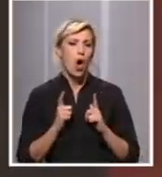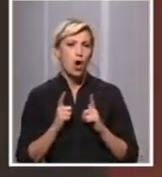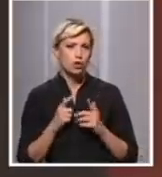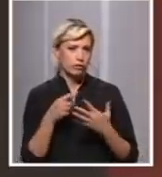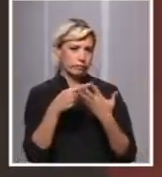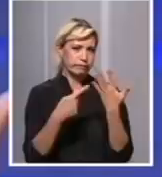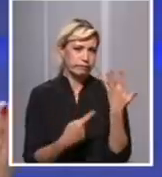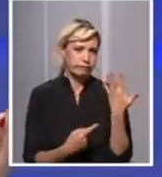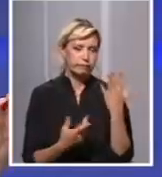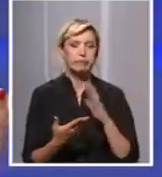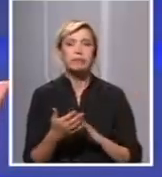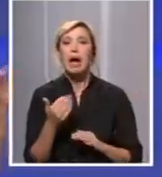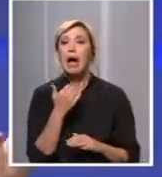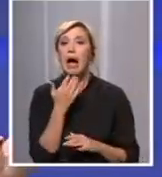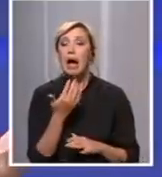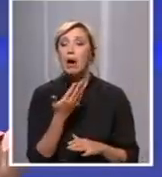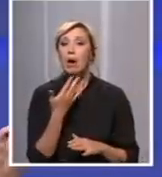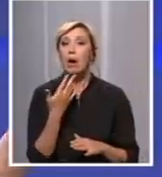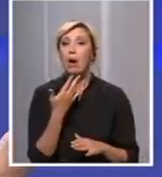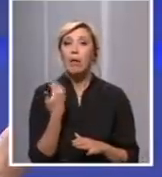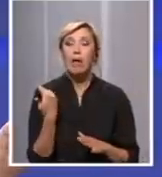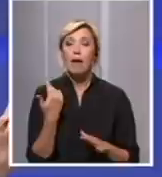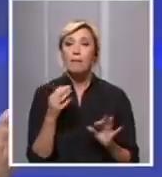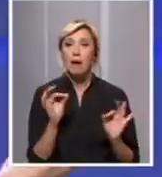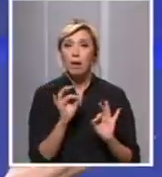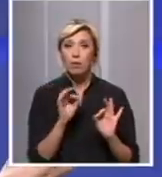čuli smo da ukoliko ne bude rezultata, mogu da budu i neke oštrije mere.